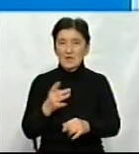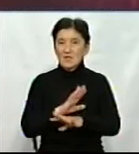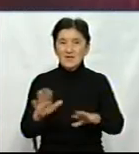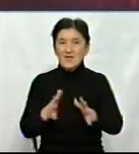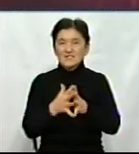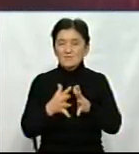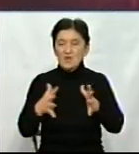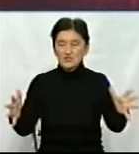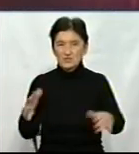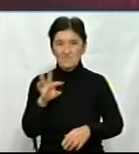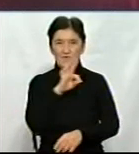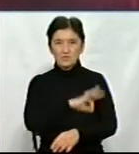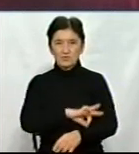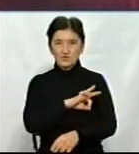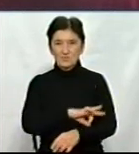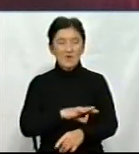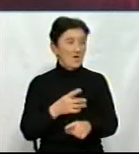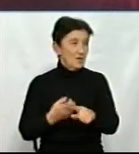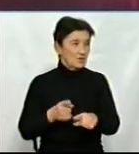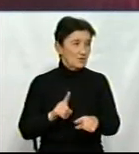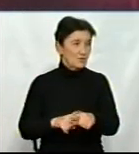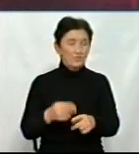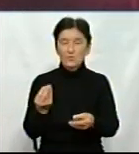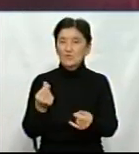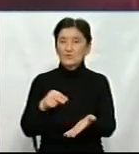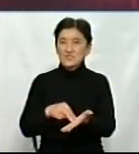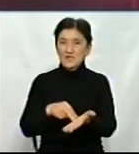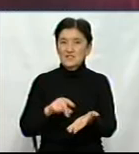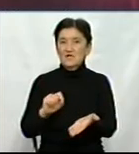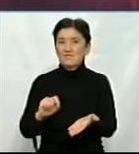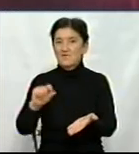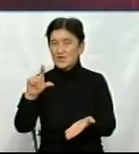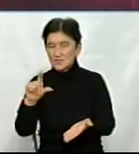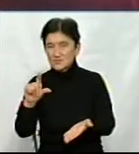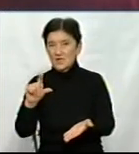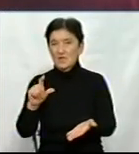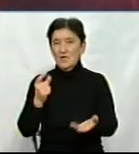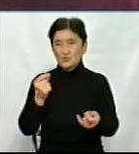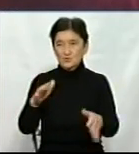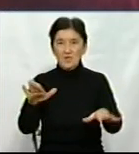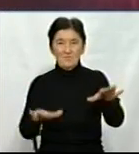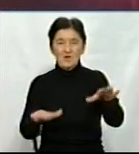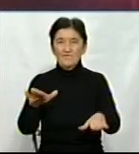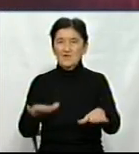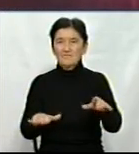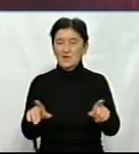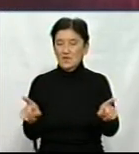споживання продуктів харчування. Тому ціни виросли, слава Богу, що трошки нівелюдувало ці